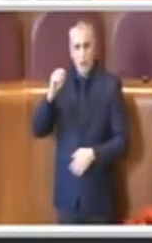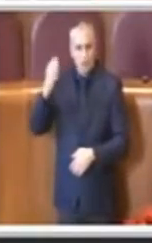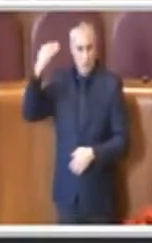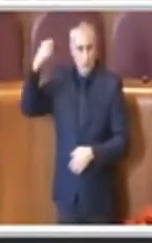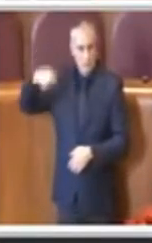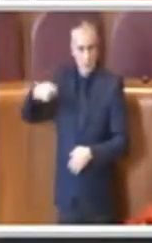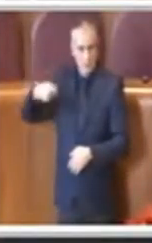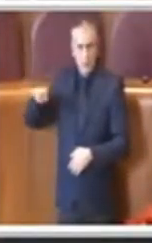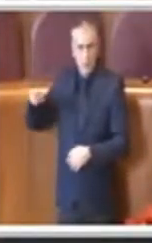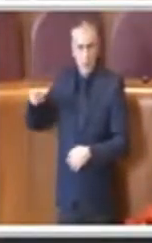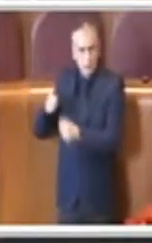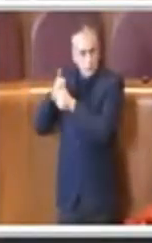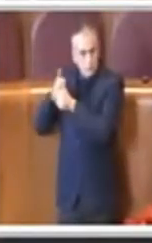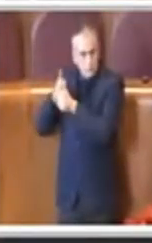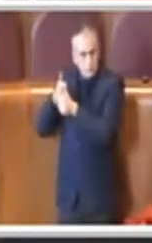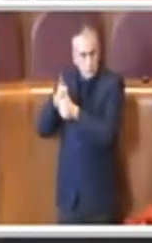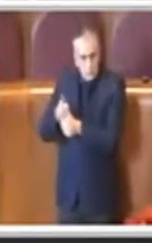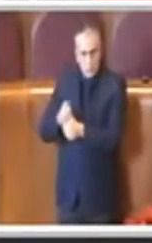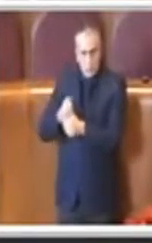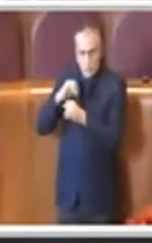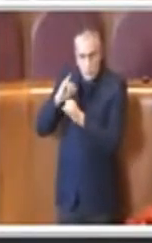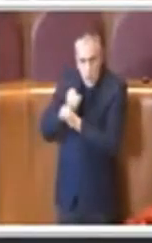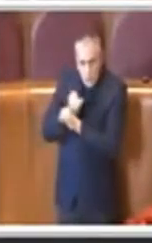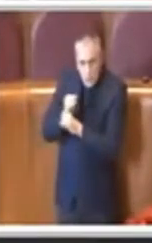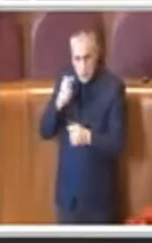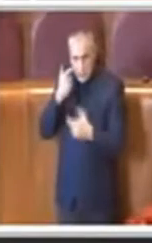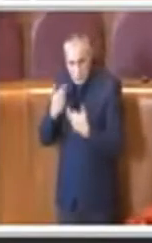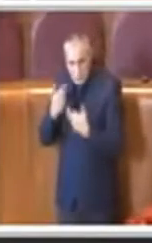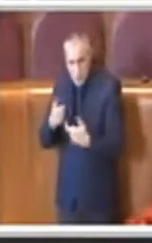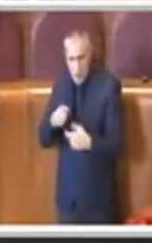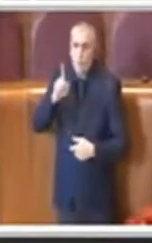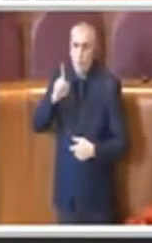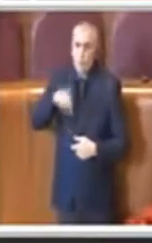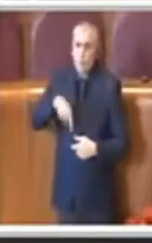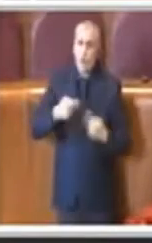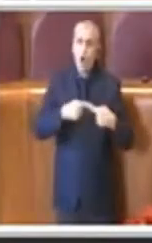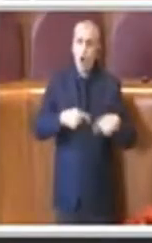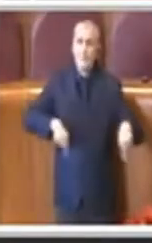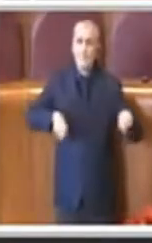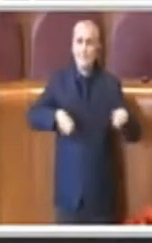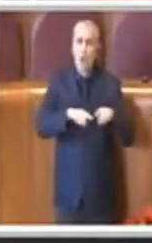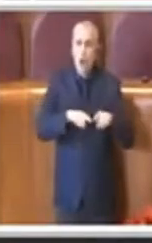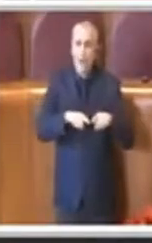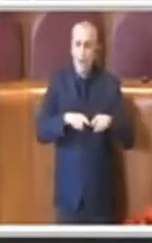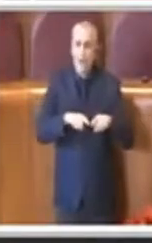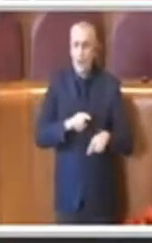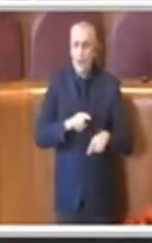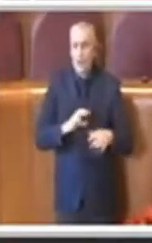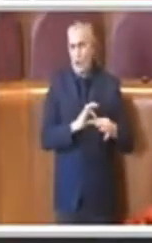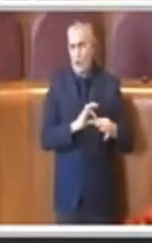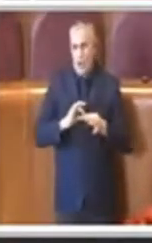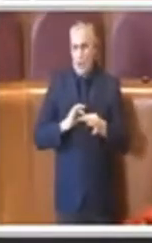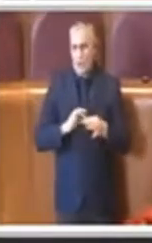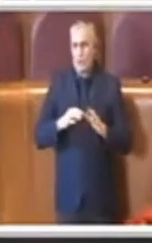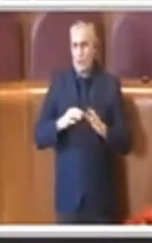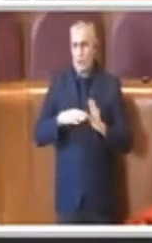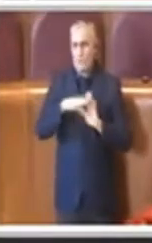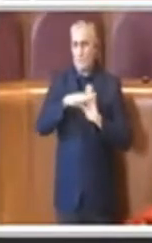molta dovizia ed anche la commissione che è stata istituita sui piani di zona ha avuto buona parte del